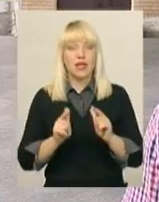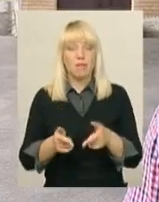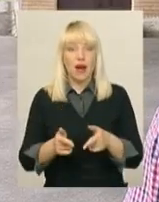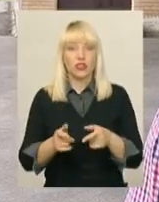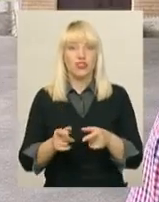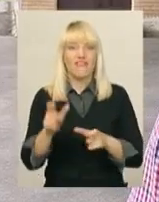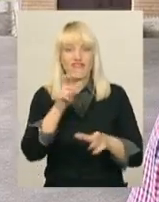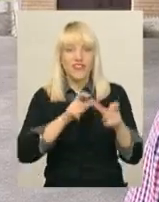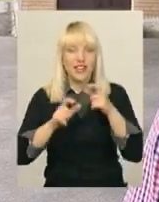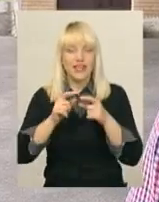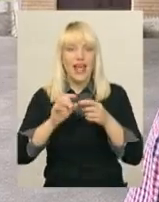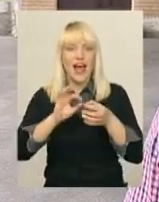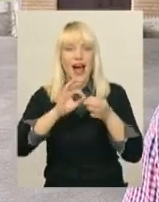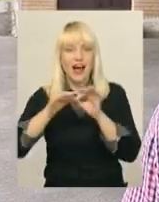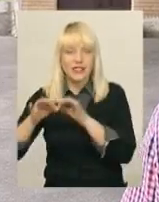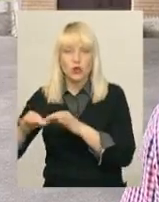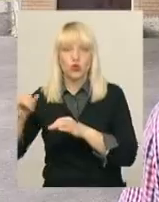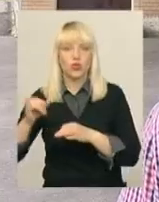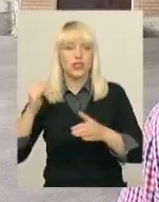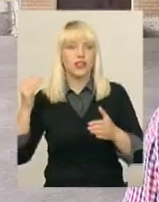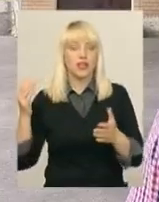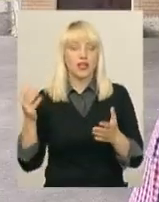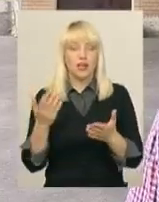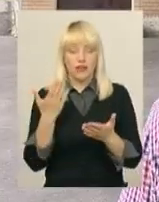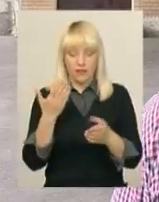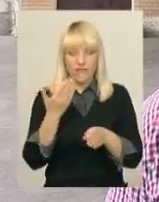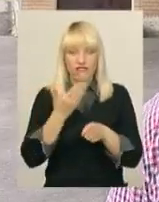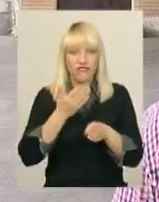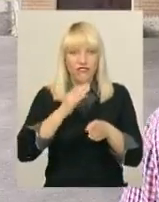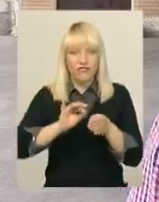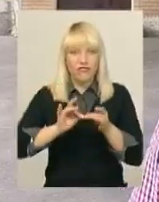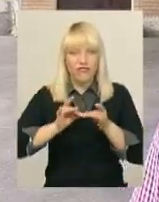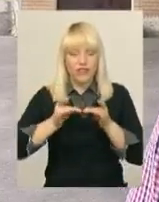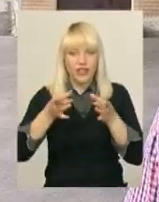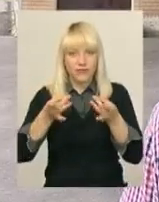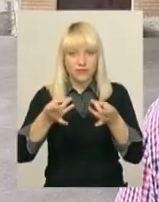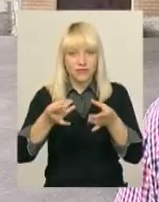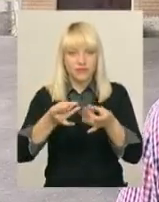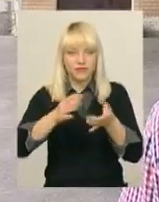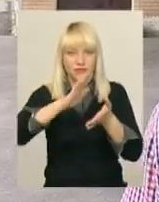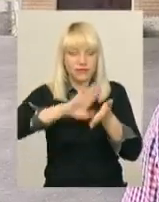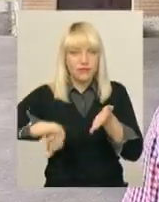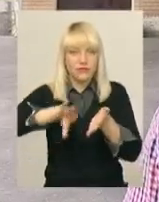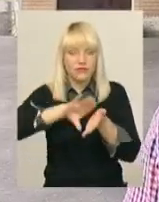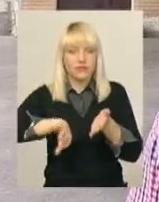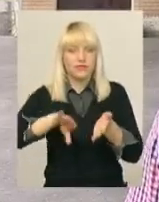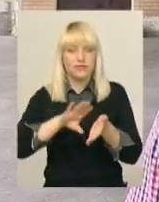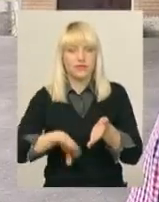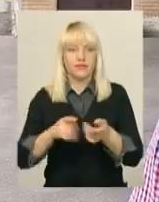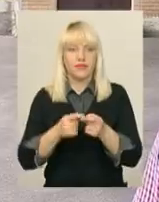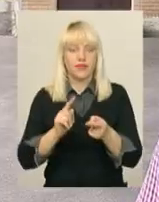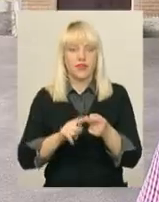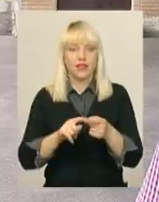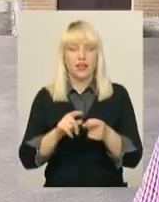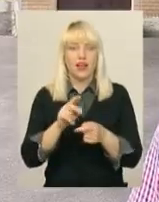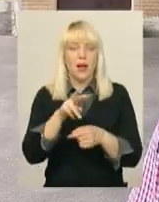при цьому видаляються, якщо мають місце такі заложки, це заліза, марганцію, кальцію,